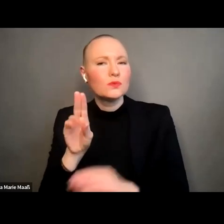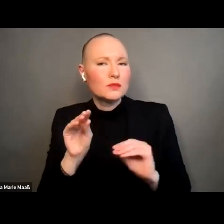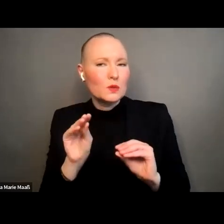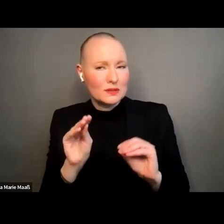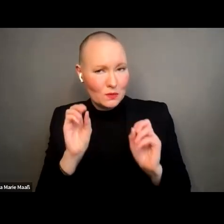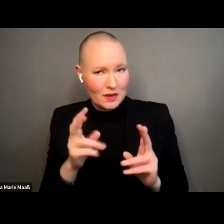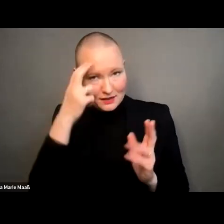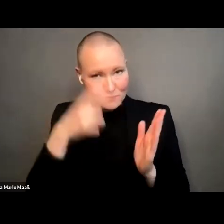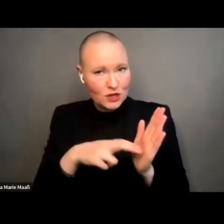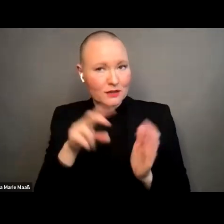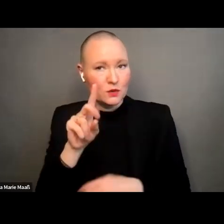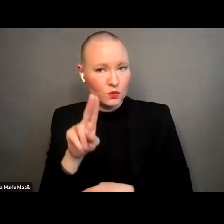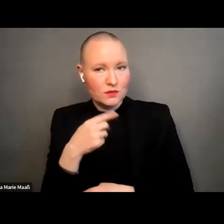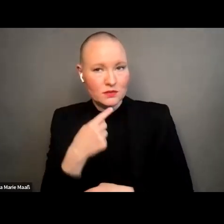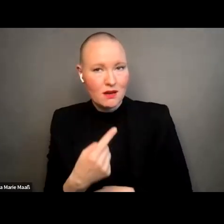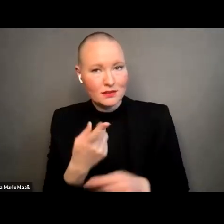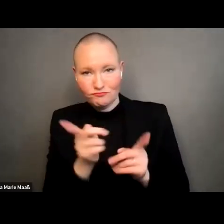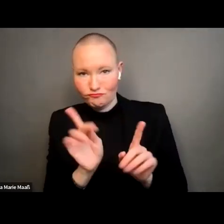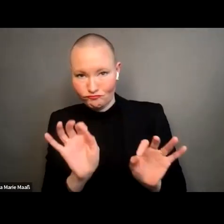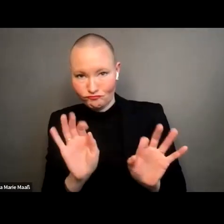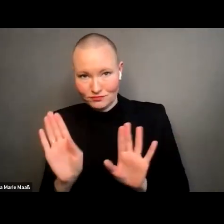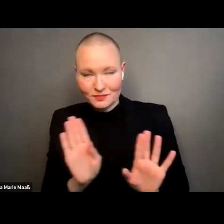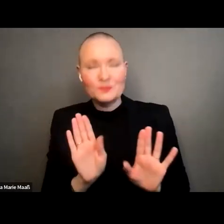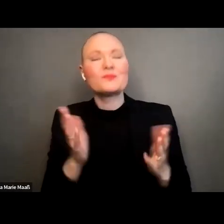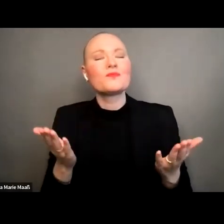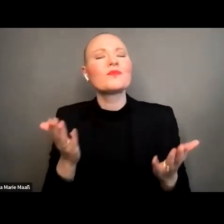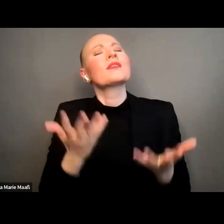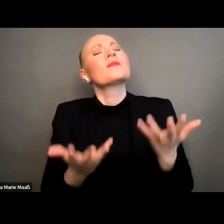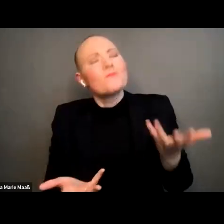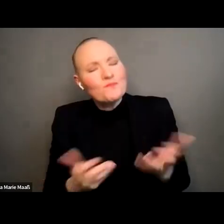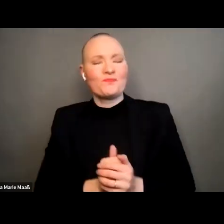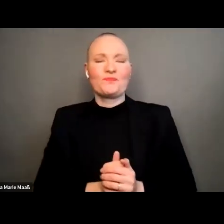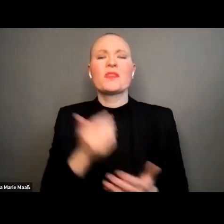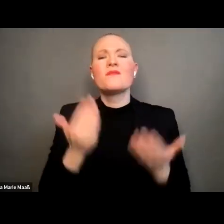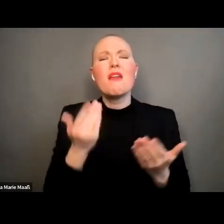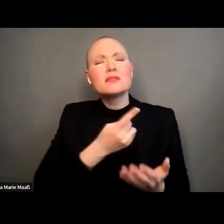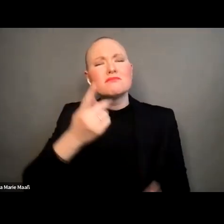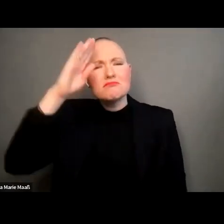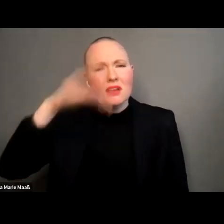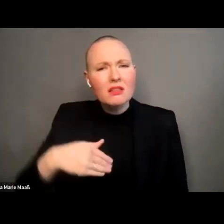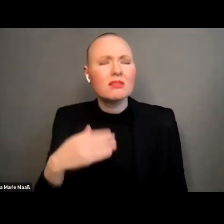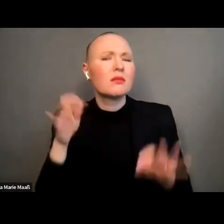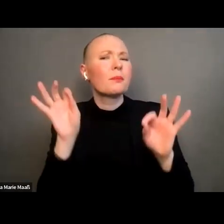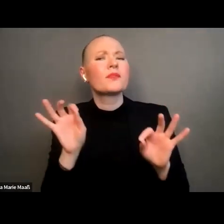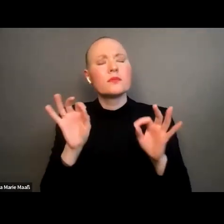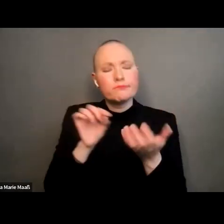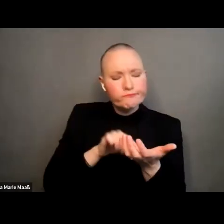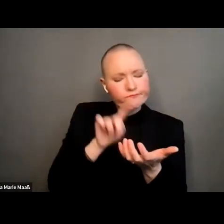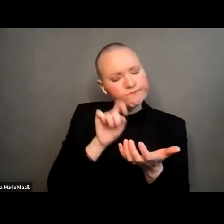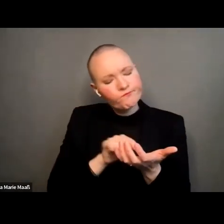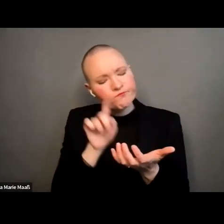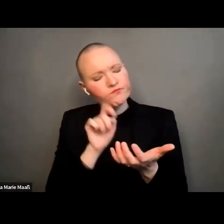genau und zwar kennt ihr es vielleicht ist jetzt irgendwie da an einem smartphone